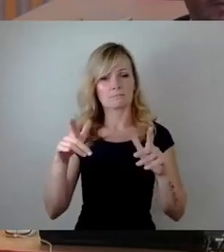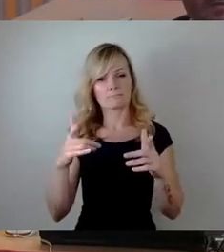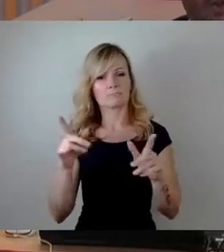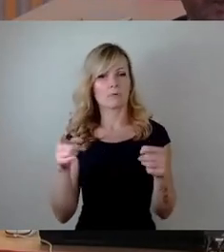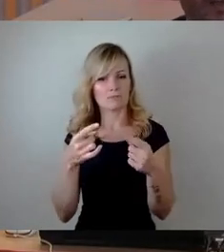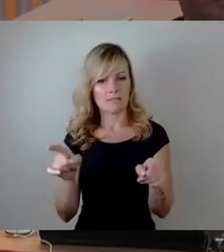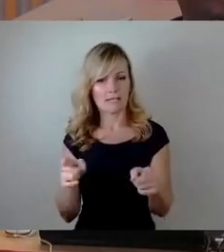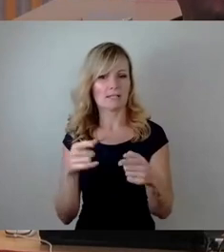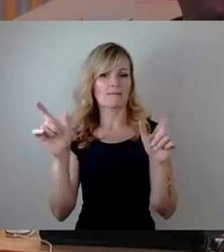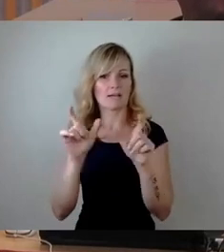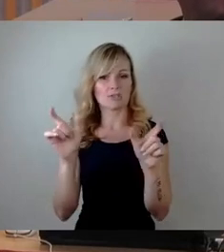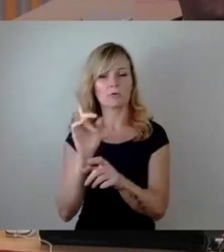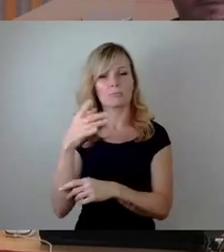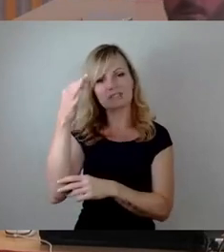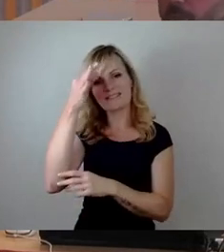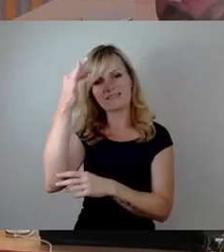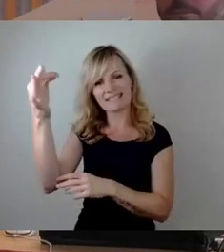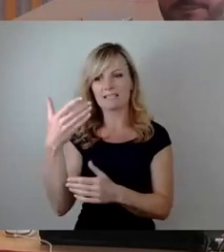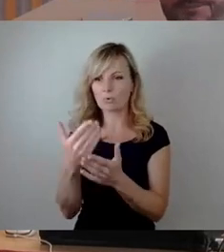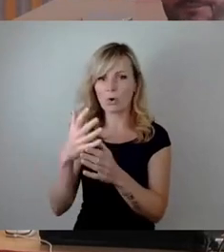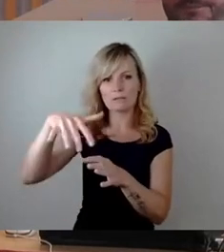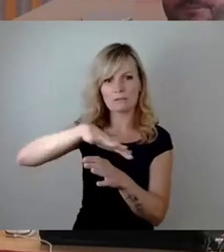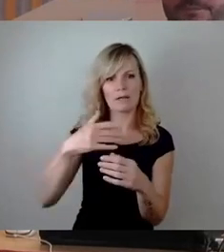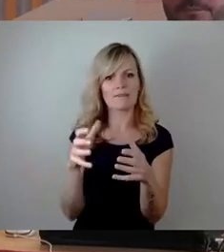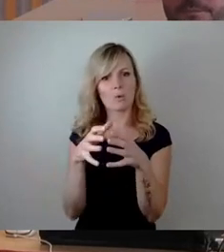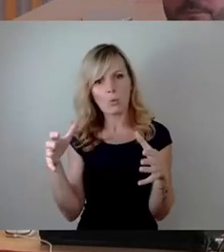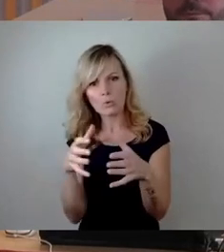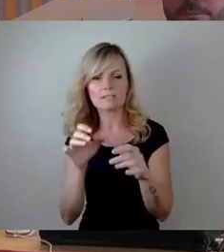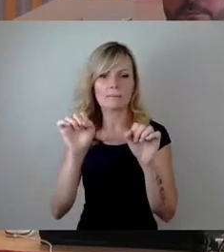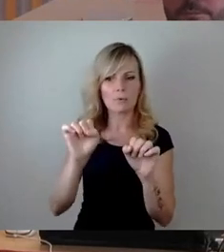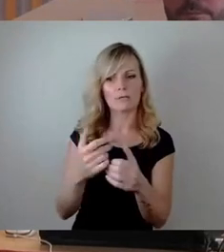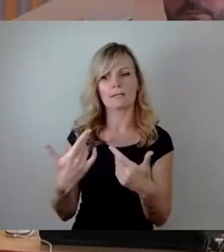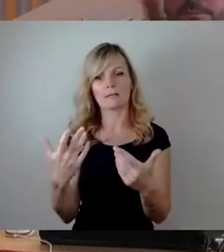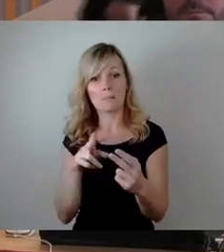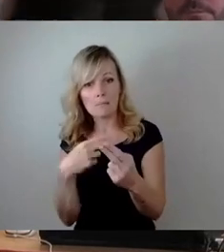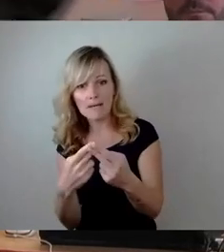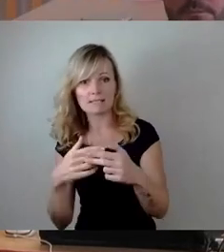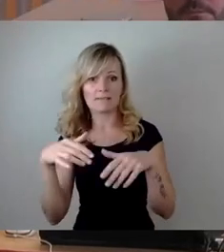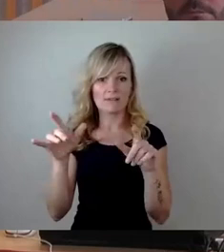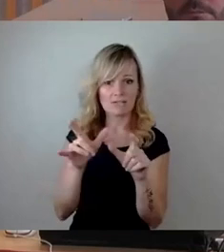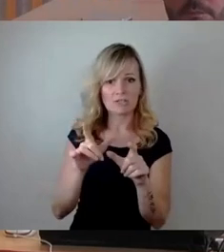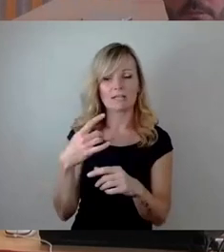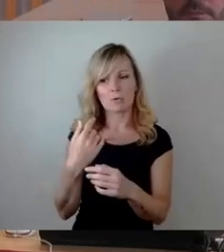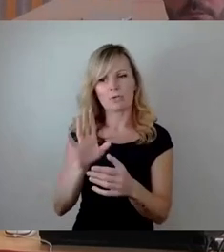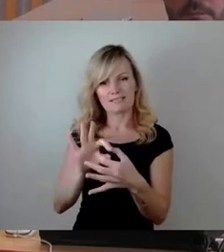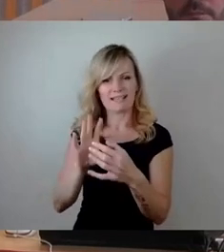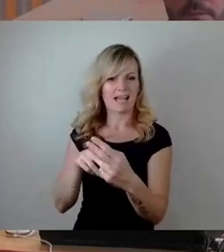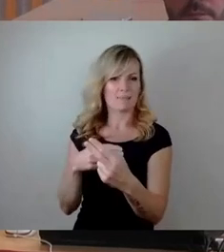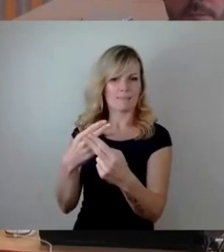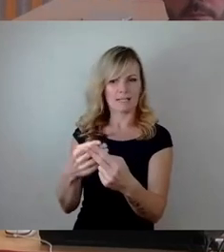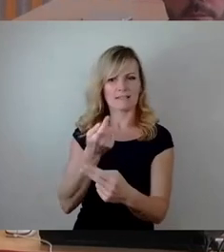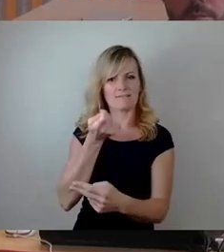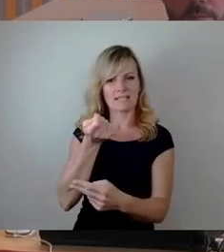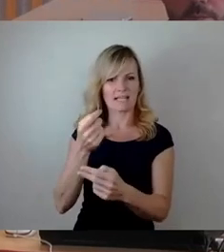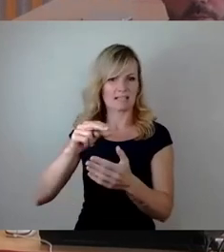sie diese Veranstaltung durchführen können und auch ihre entsprechende Finanzplanung machen können. Das liegt